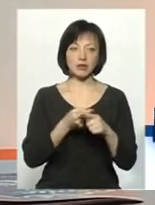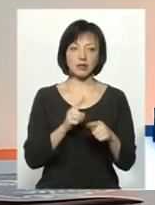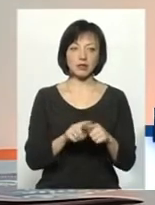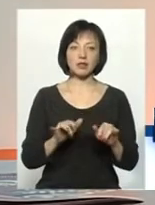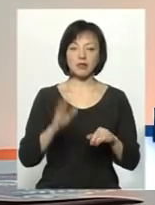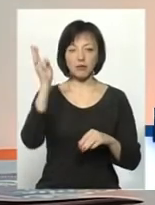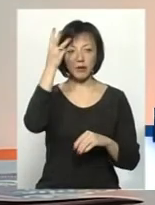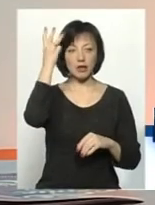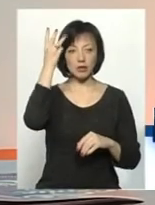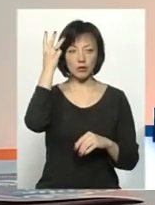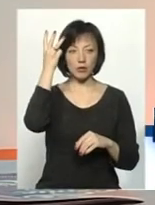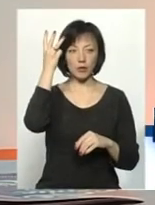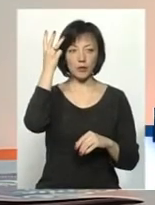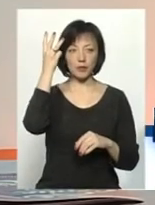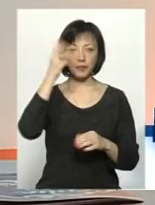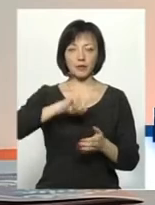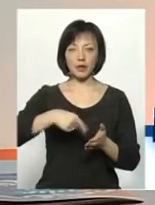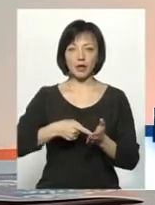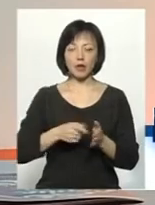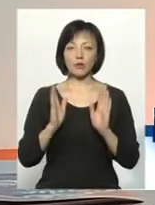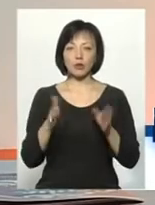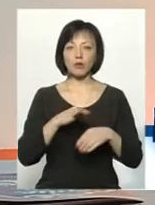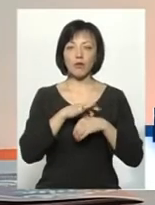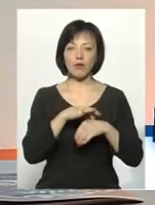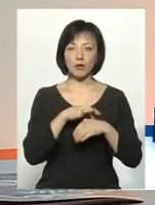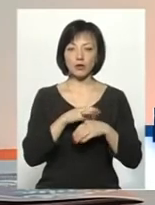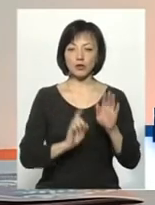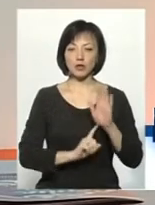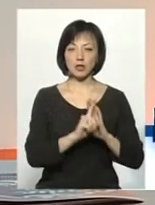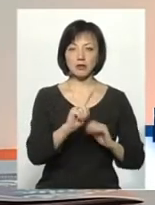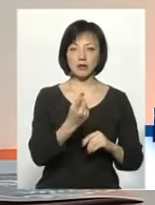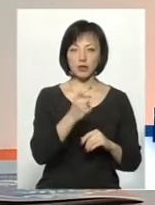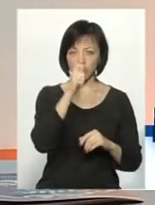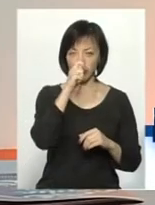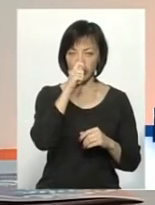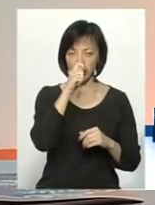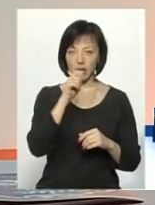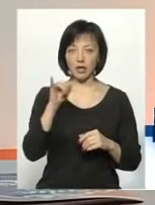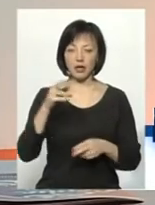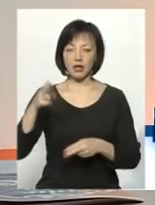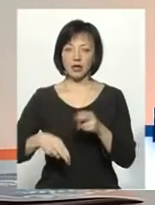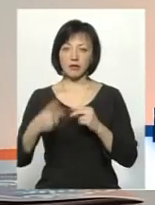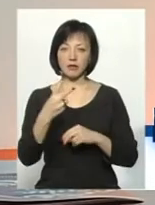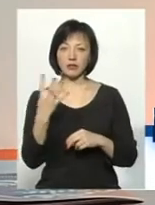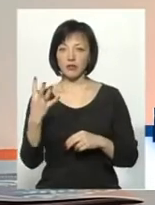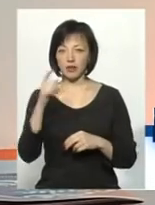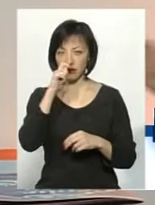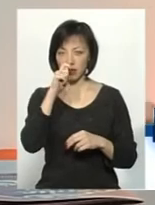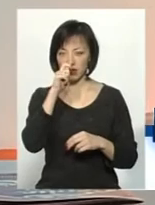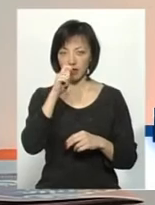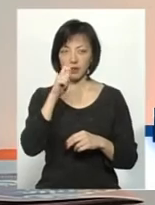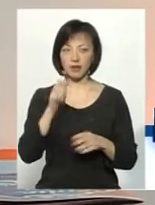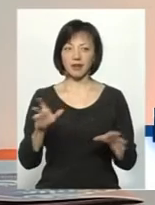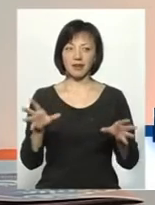акції у Хмельницькому. Ми будемо проводити, починаючи з 1 квітня і до 24 квітня,